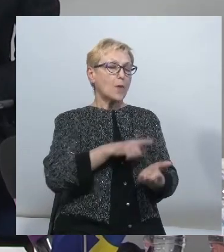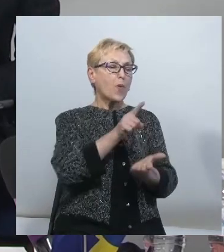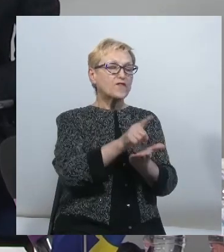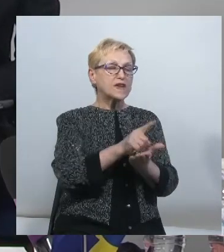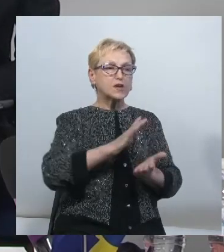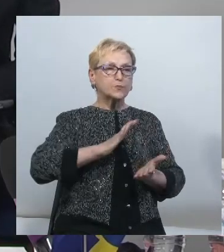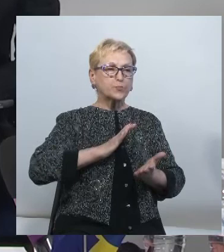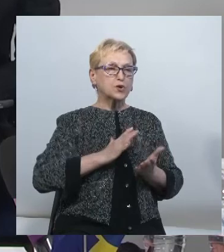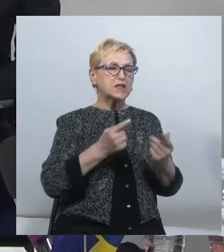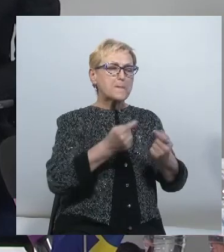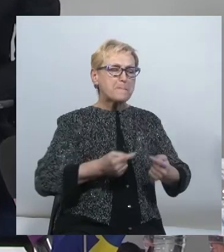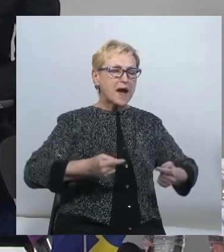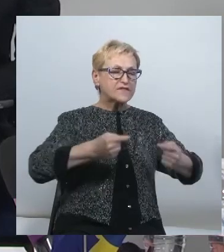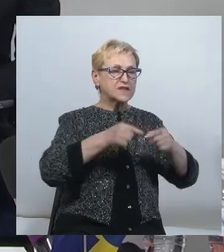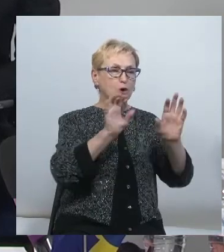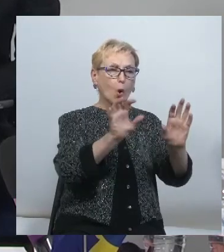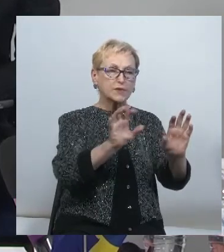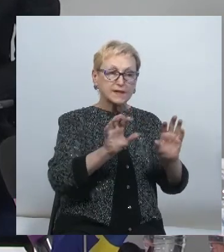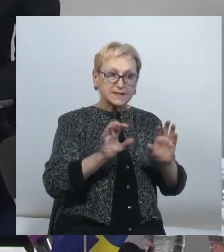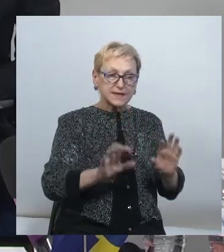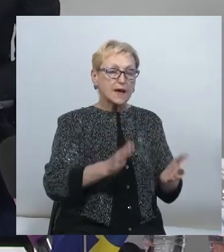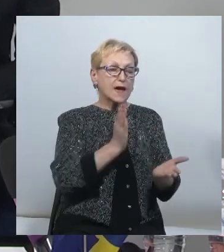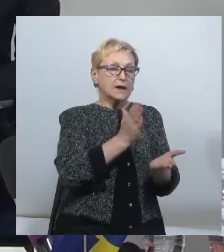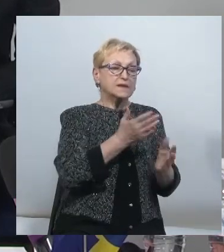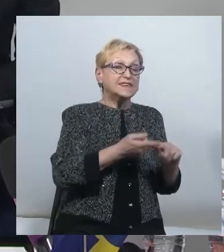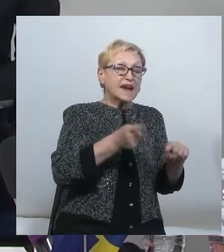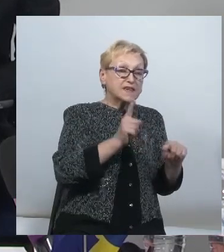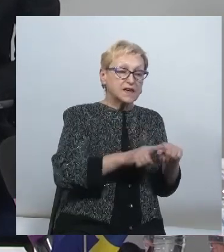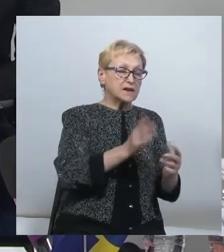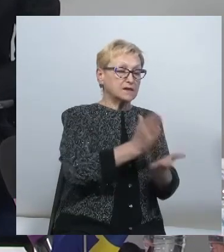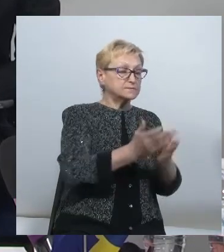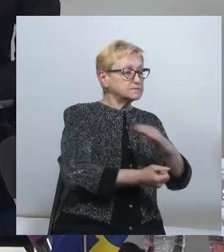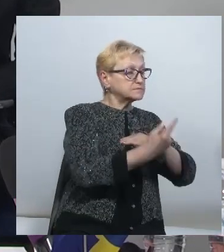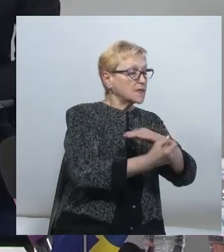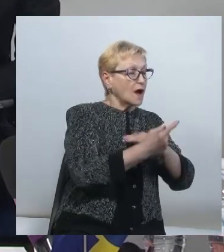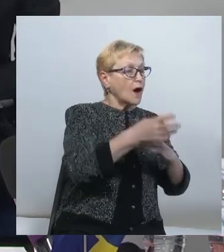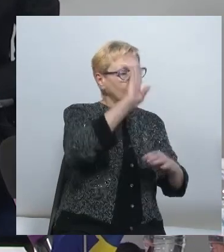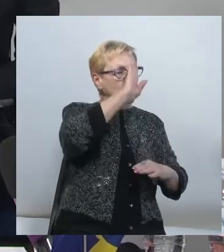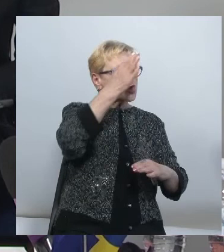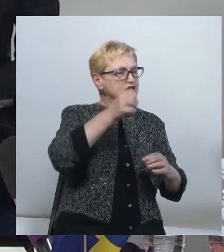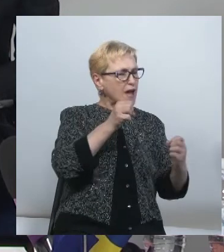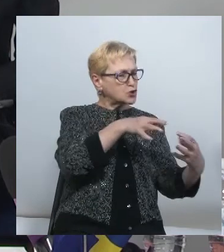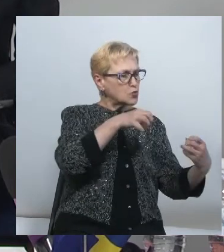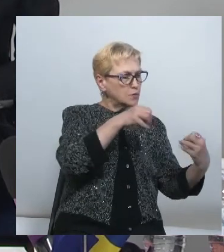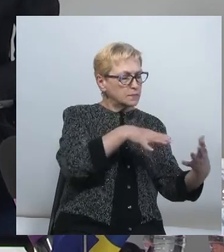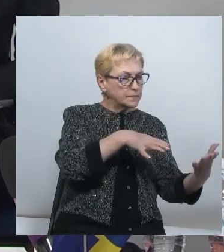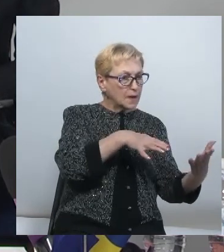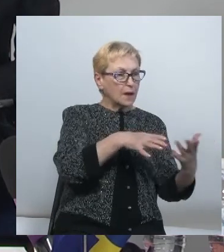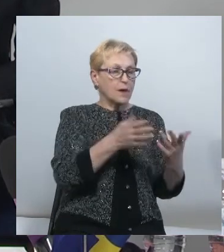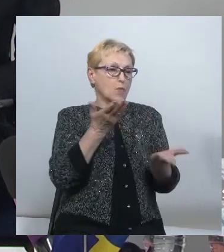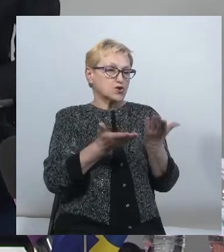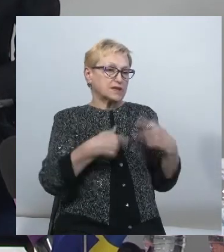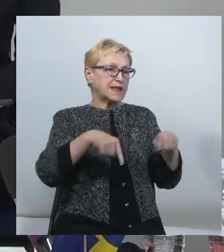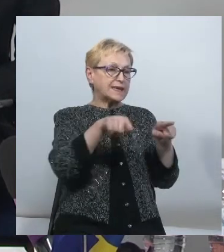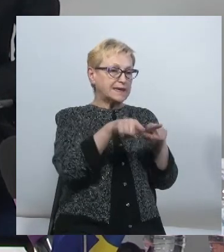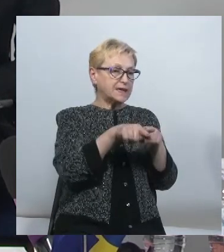що саме вважається мовою ворожнечі, які його знаки, тому що це складне питання. Більше того, такий орган співрегулювання може